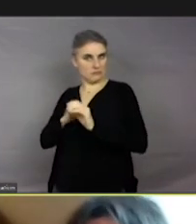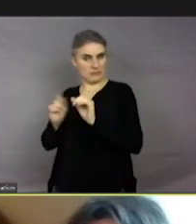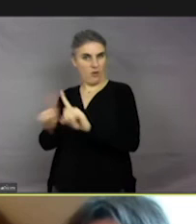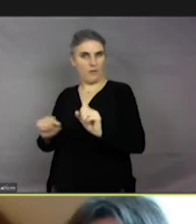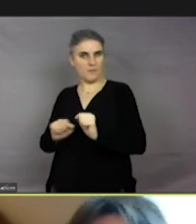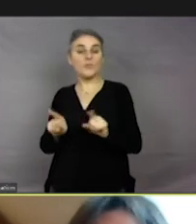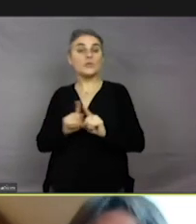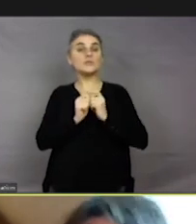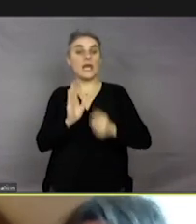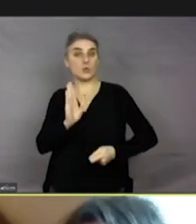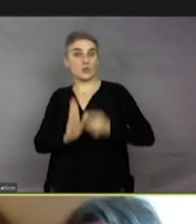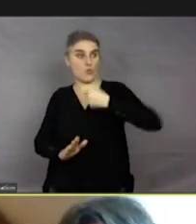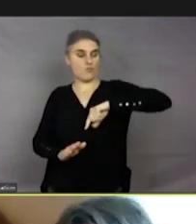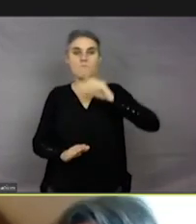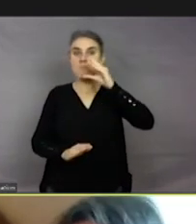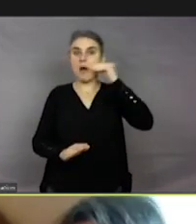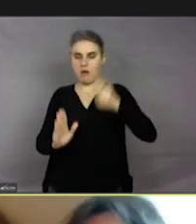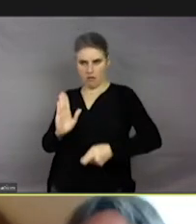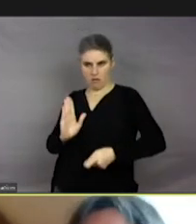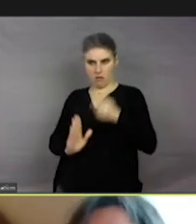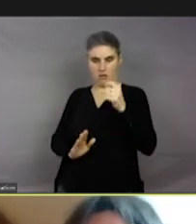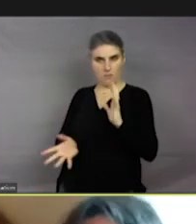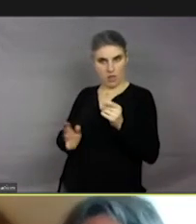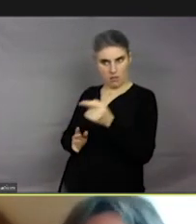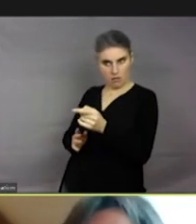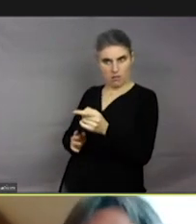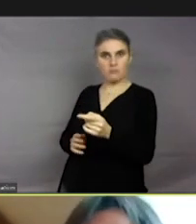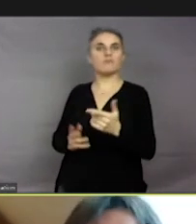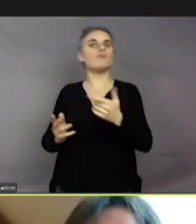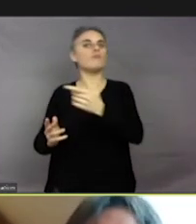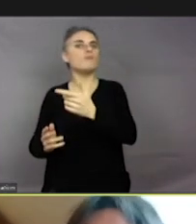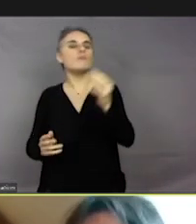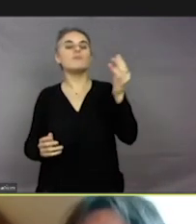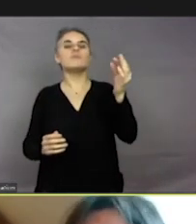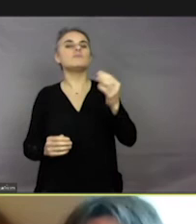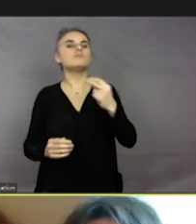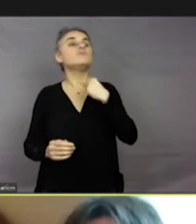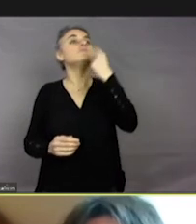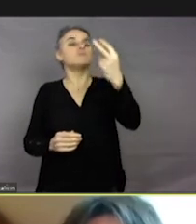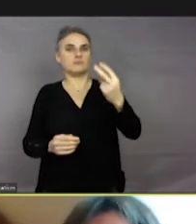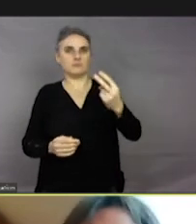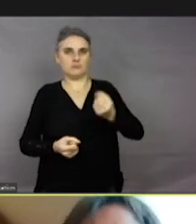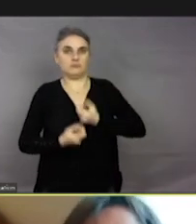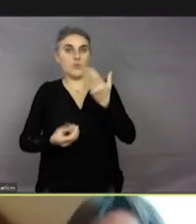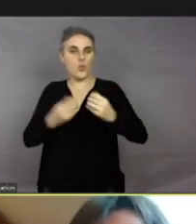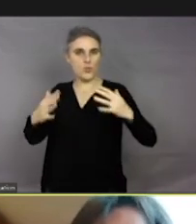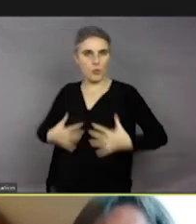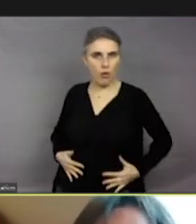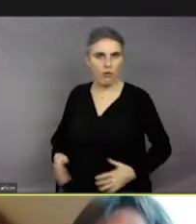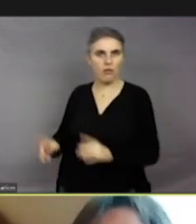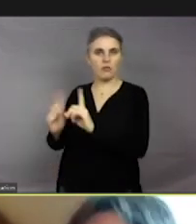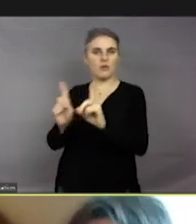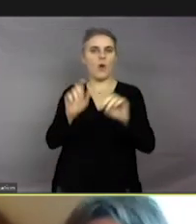nous leur apportons, ils vont avoir différentes façons de vocaliser ou bien de se comporter. Donc, la